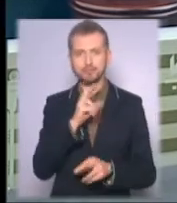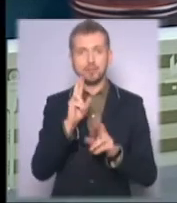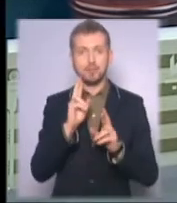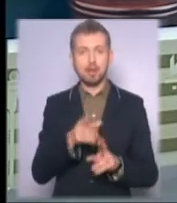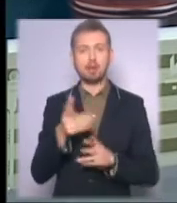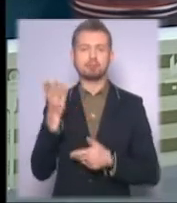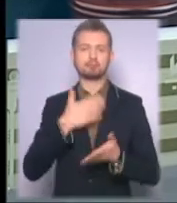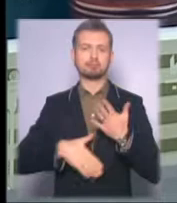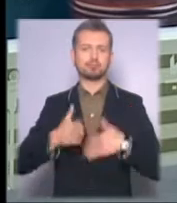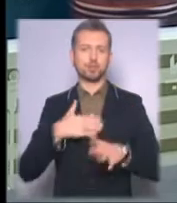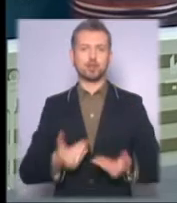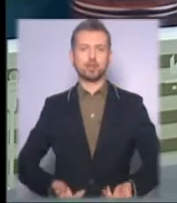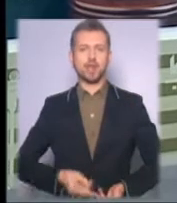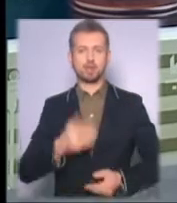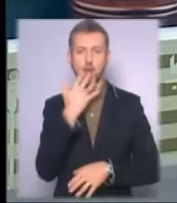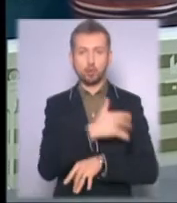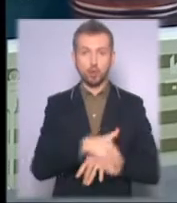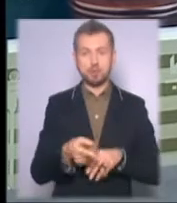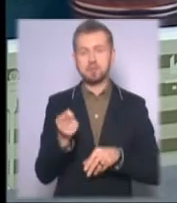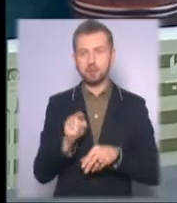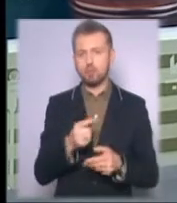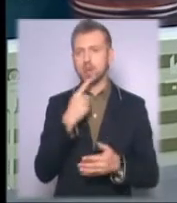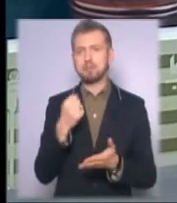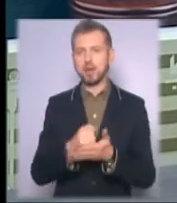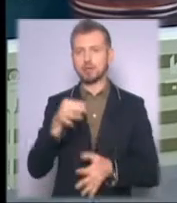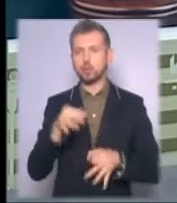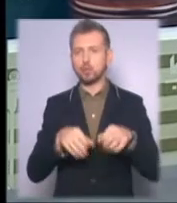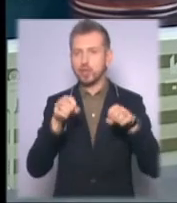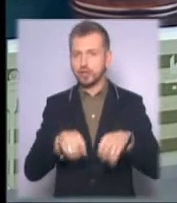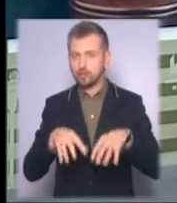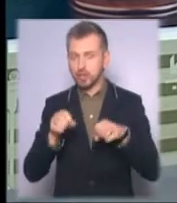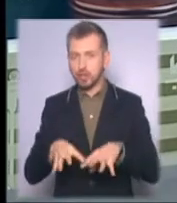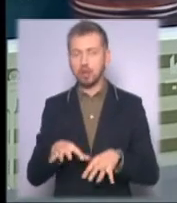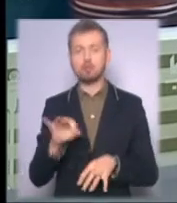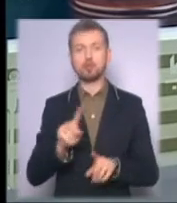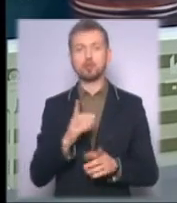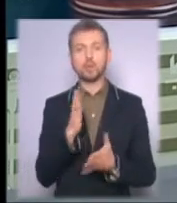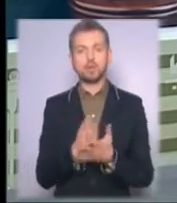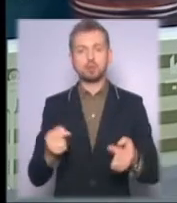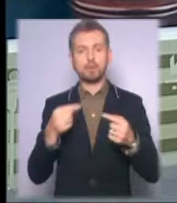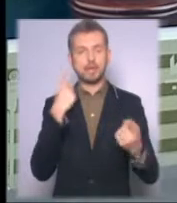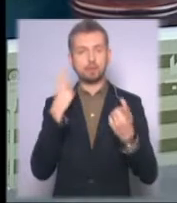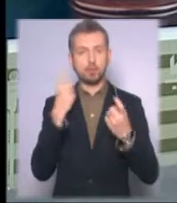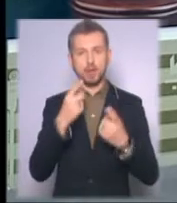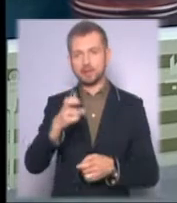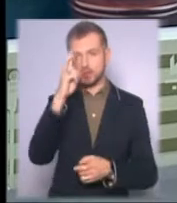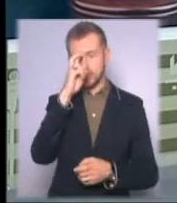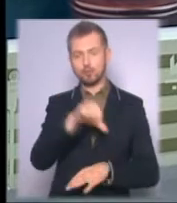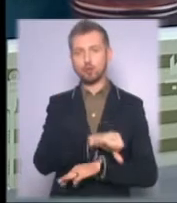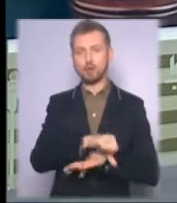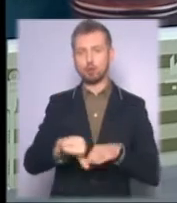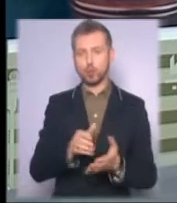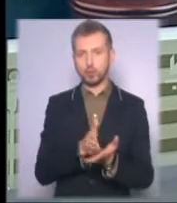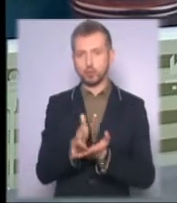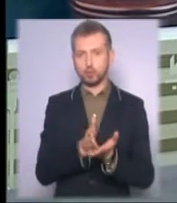життям за кордоном і при цьому приймати судові рішення, виносити вироки. Про що є відповідна інформація Державної прикордонної служби,